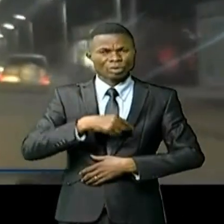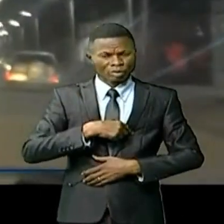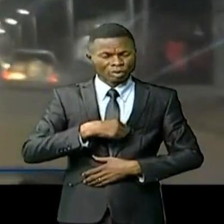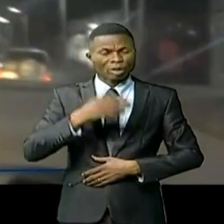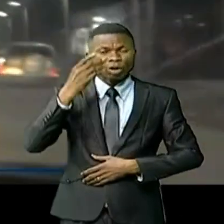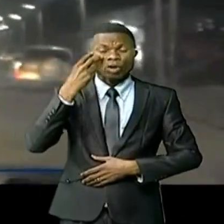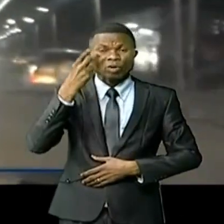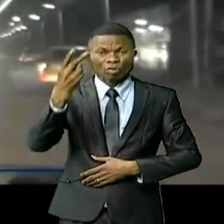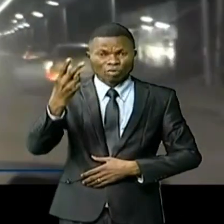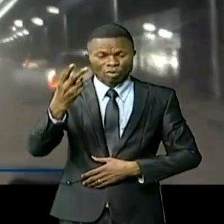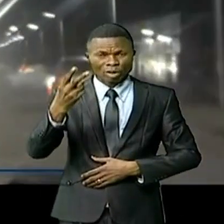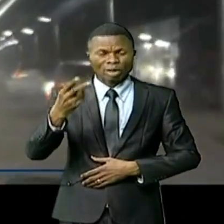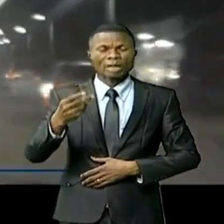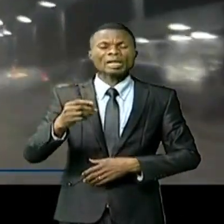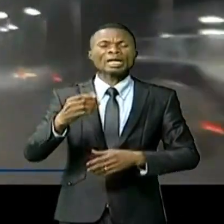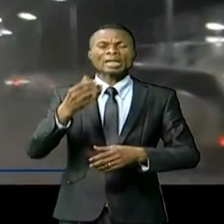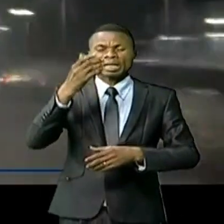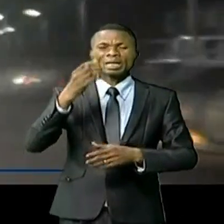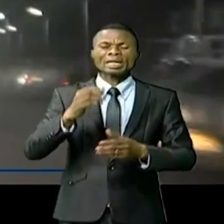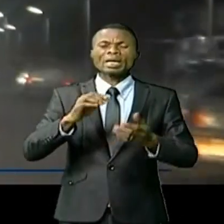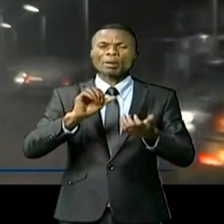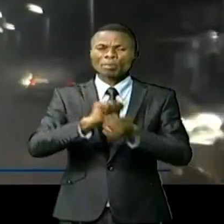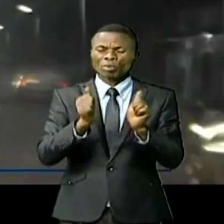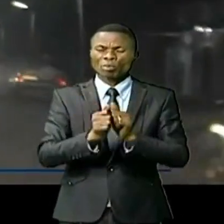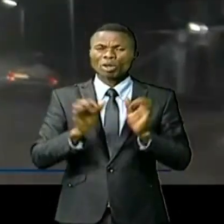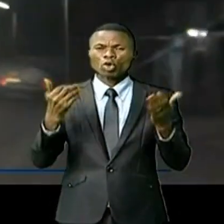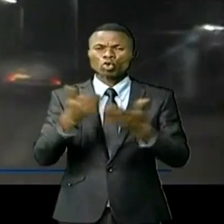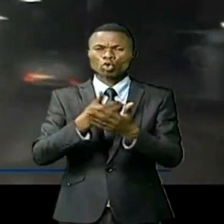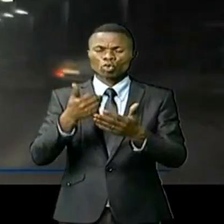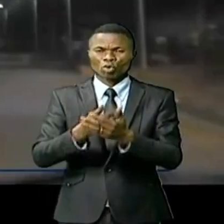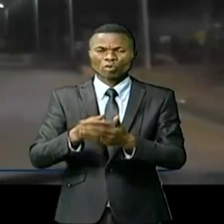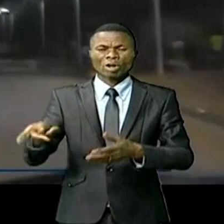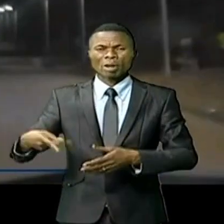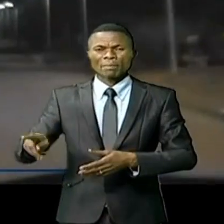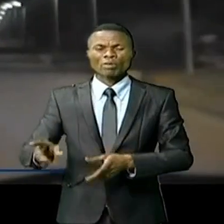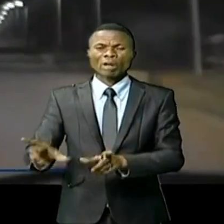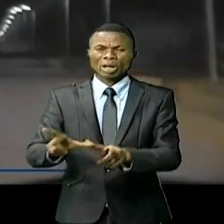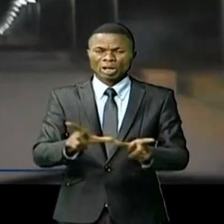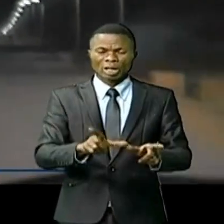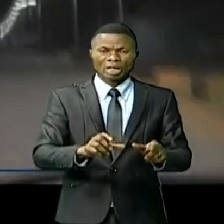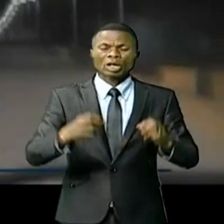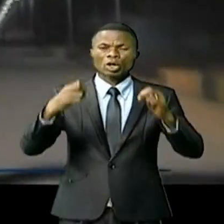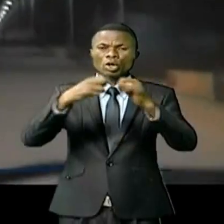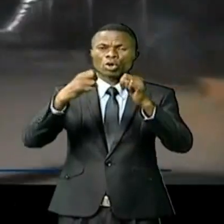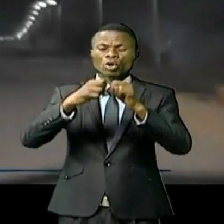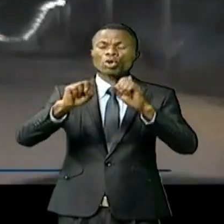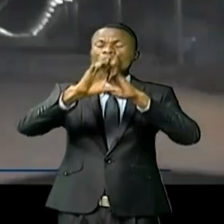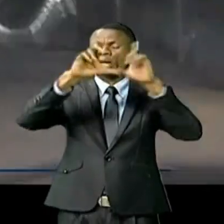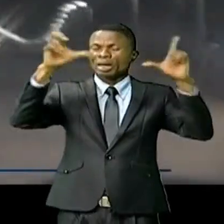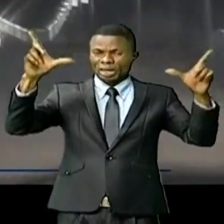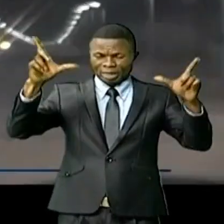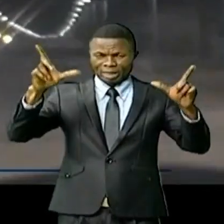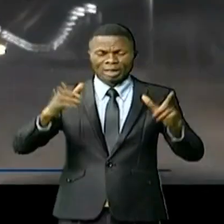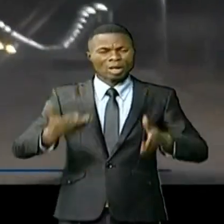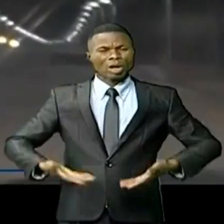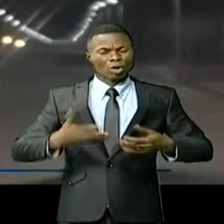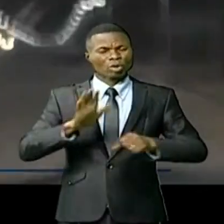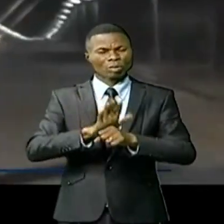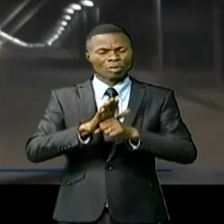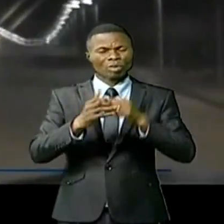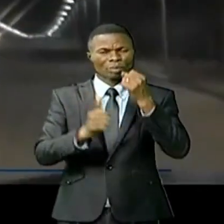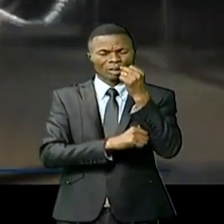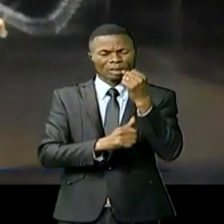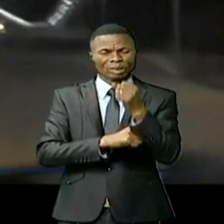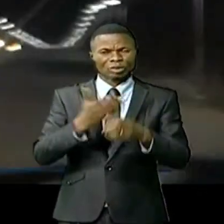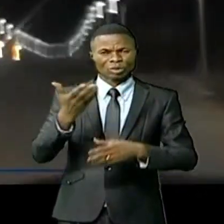découvrir une autre facette du chef-lieu de la province de Lualaba. Éclairage public à grande échelle, ici salué par les principaux